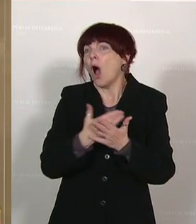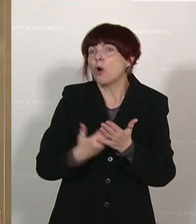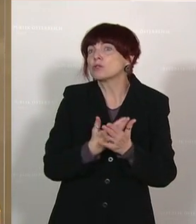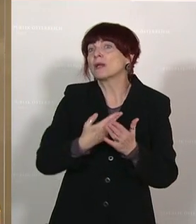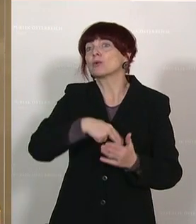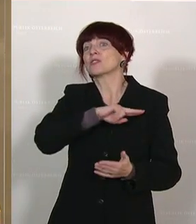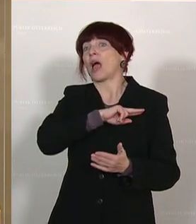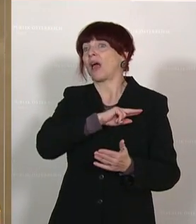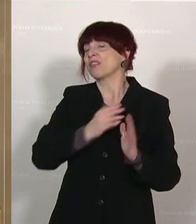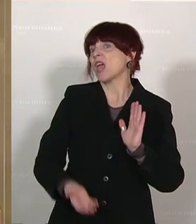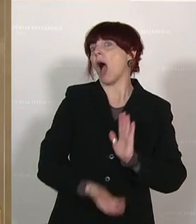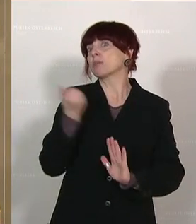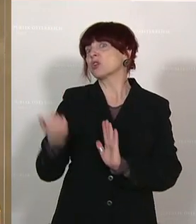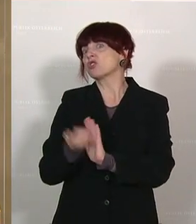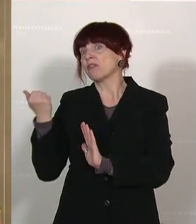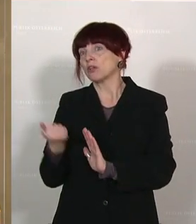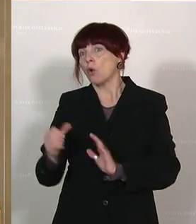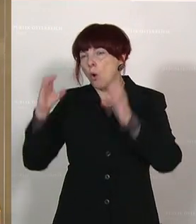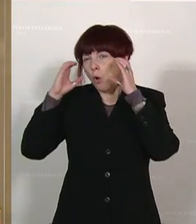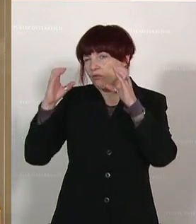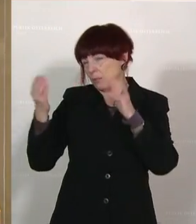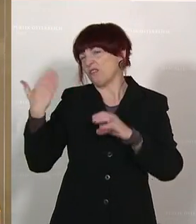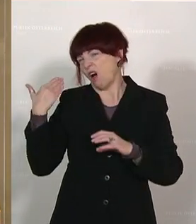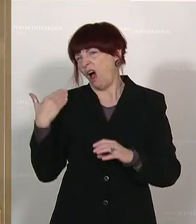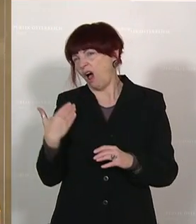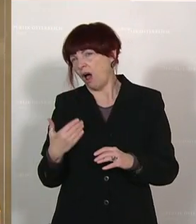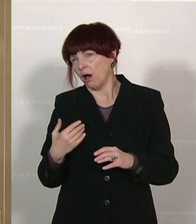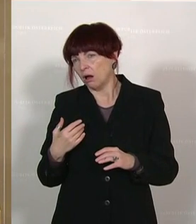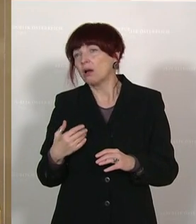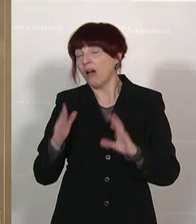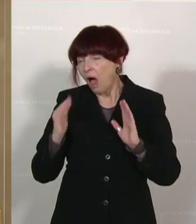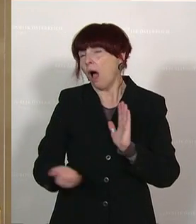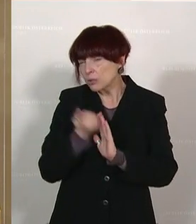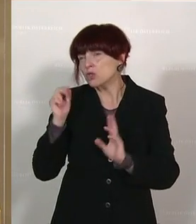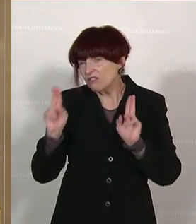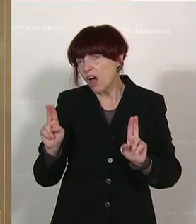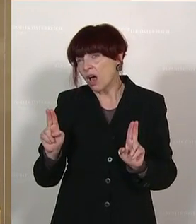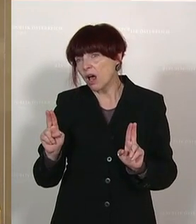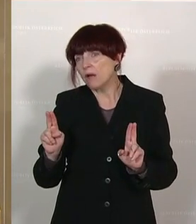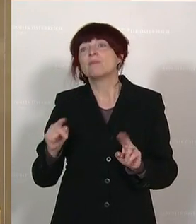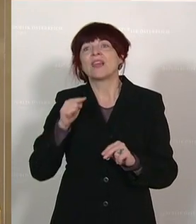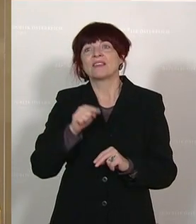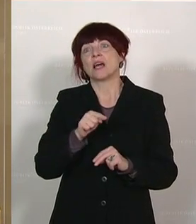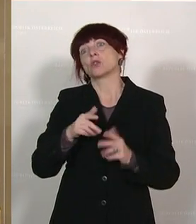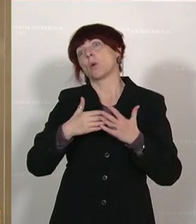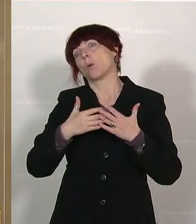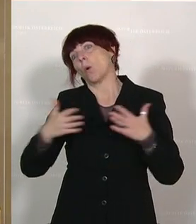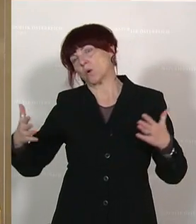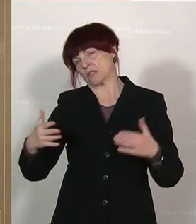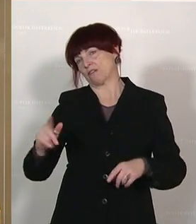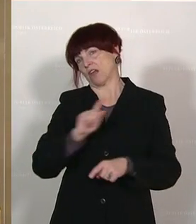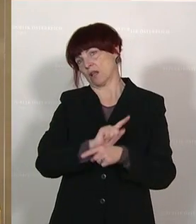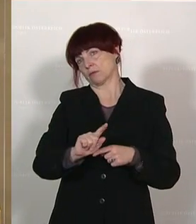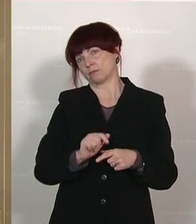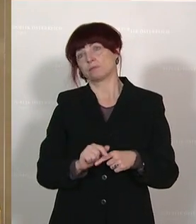von der ÖVP-Seite ganz massiv betrieben wurde und tatsächlich dann abgeschafft wurde, ein ganz riesiger Fehler. Ich